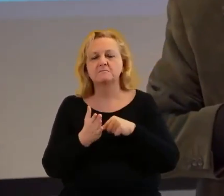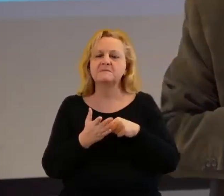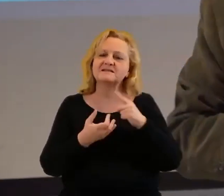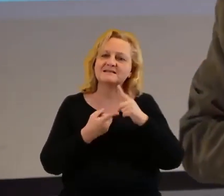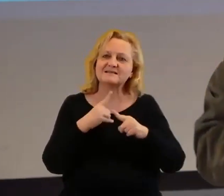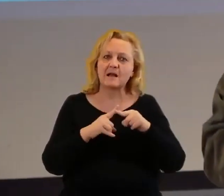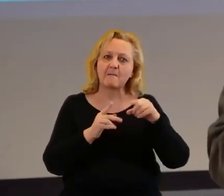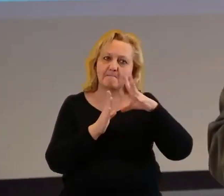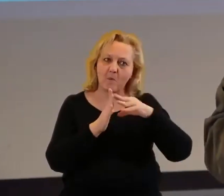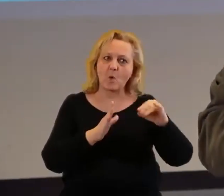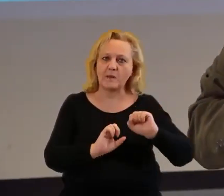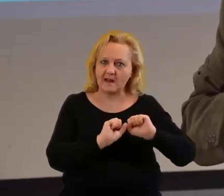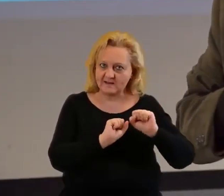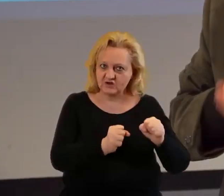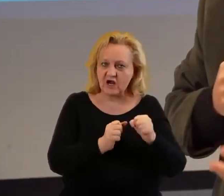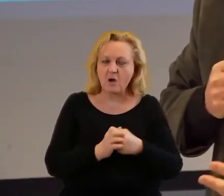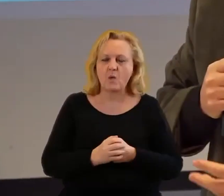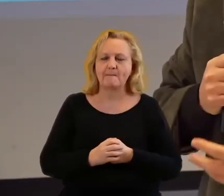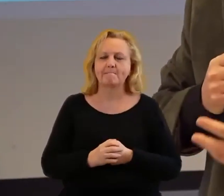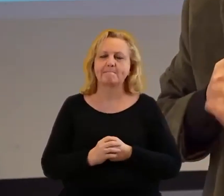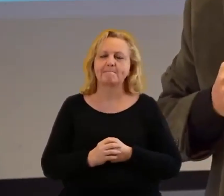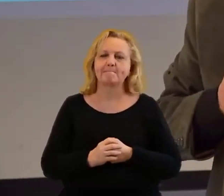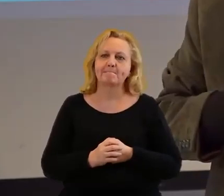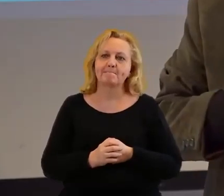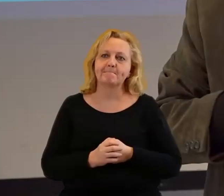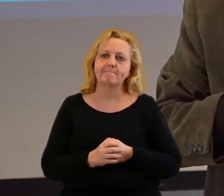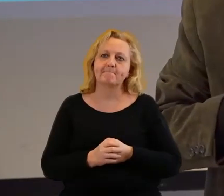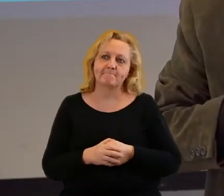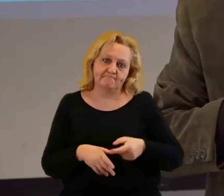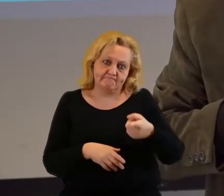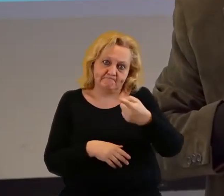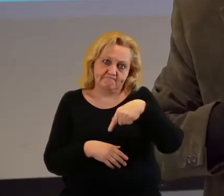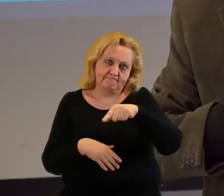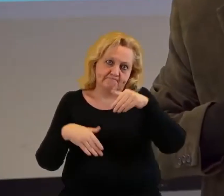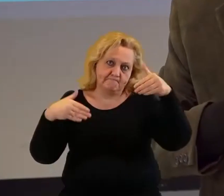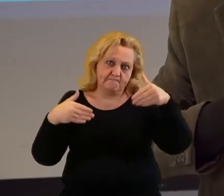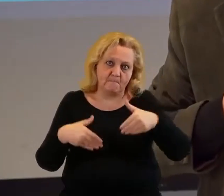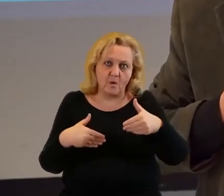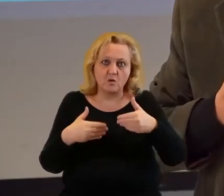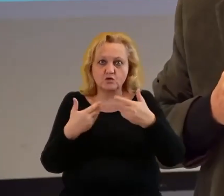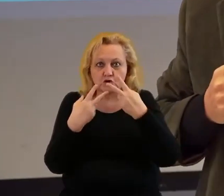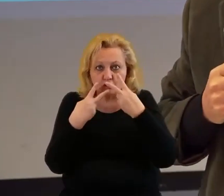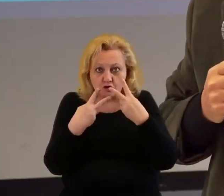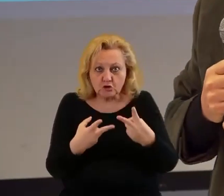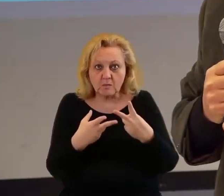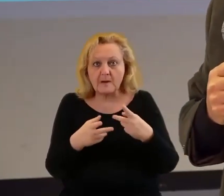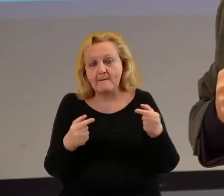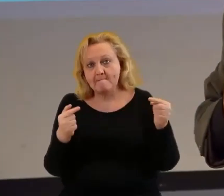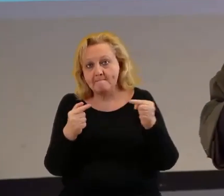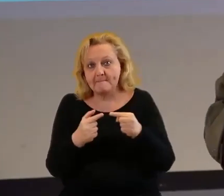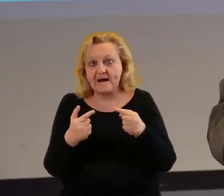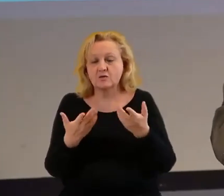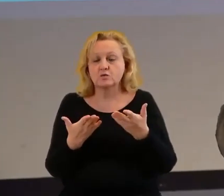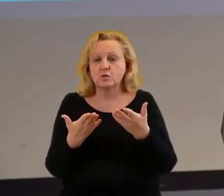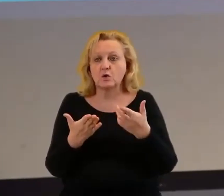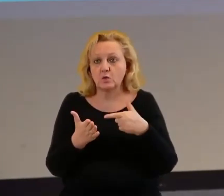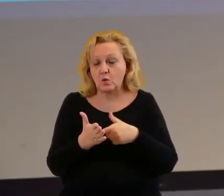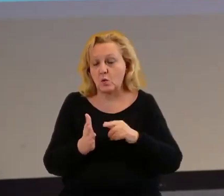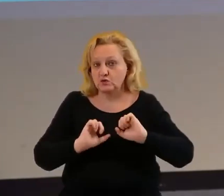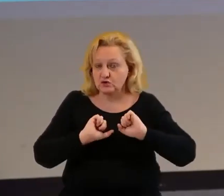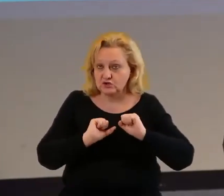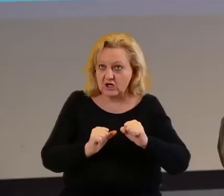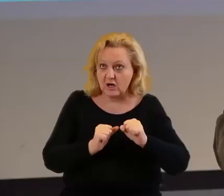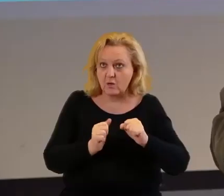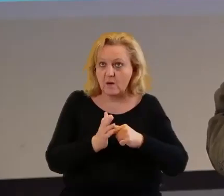w takim modelu działają, będziecie wy mogli zobaczyć, czy te działania